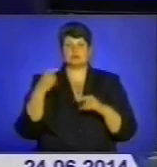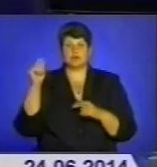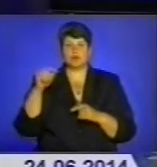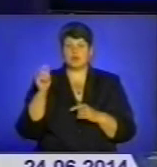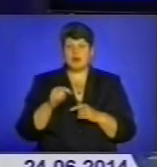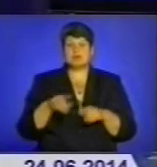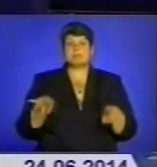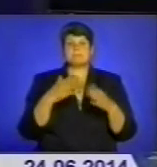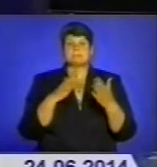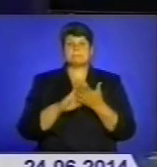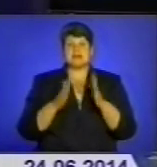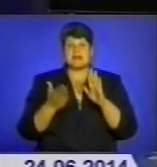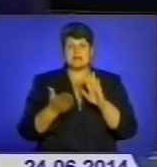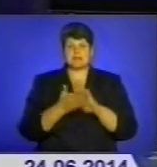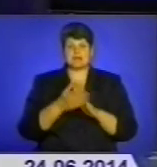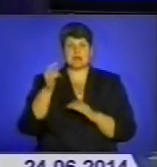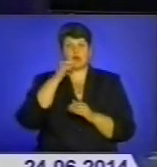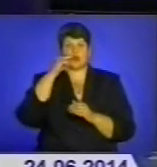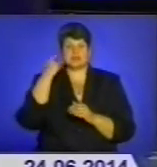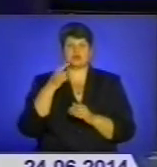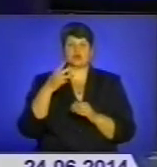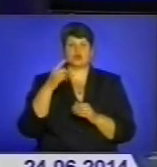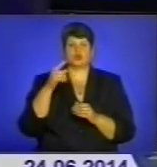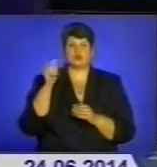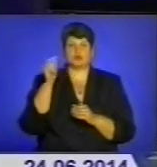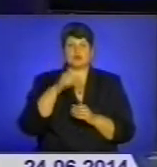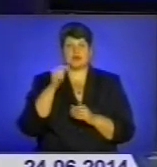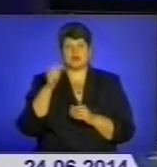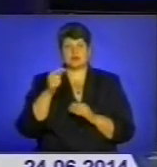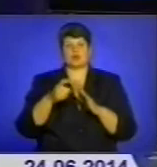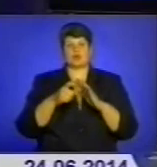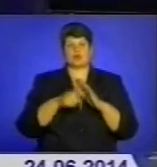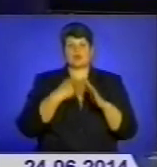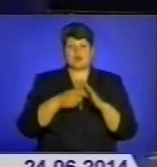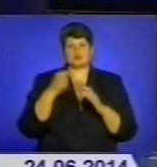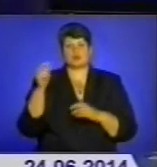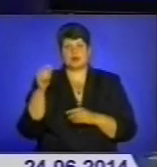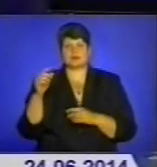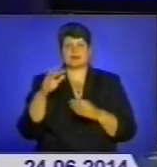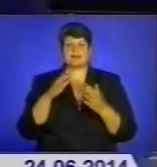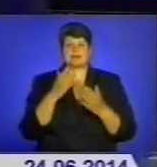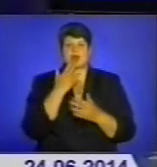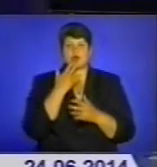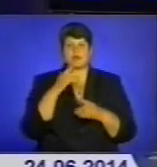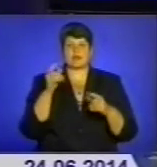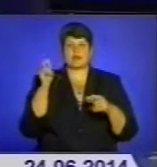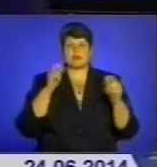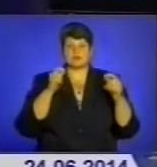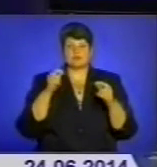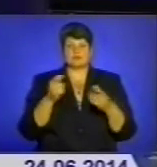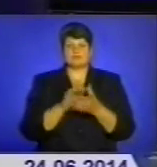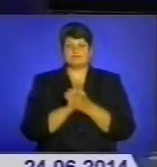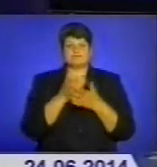військовими та бойовиками так званих Луганської та Донецької народних республік проходить не зовсім мирно. Сьогодні невідомі у